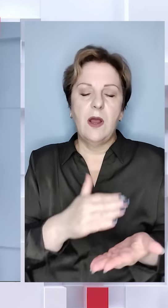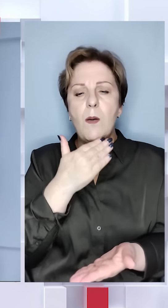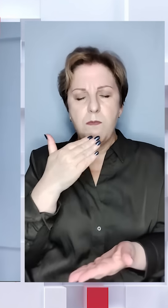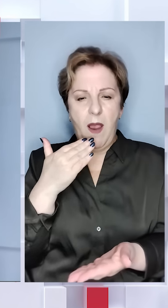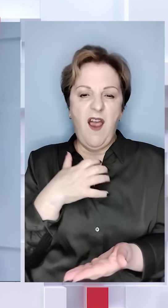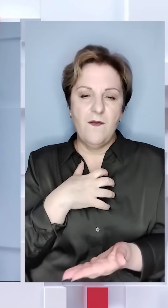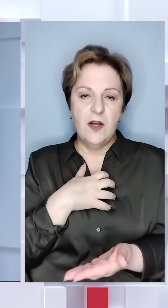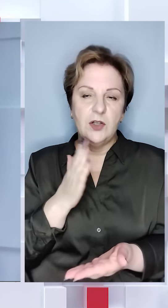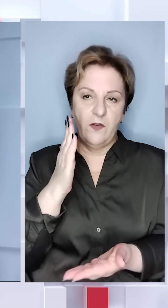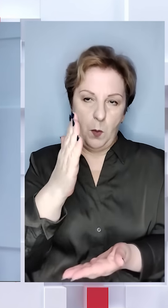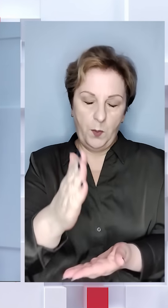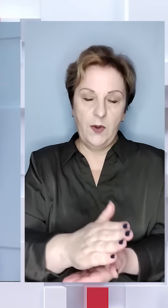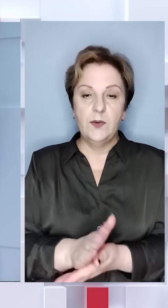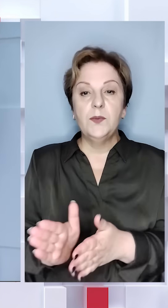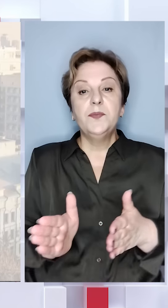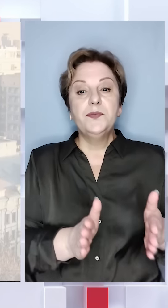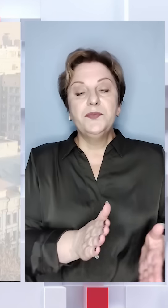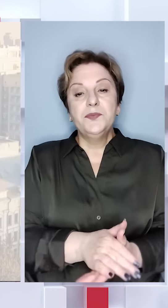багато важливого попереду.